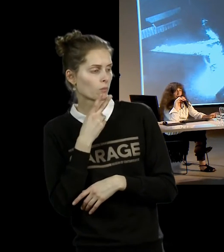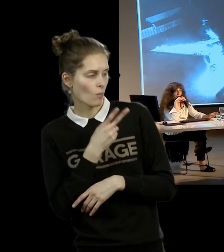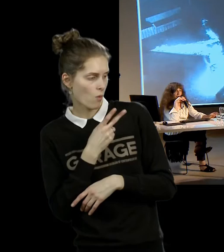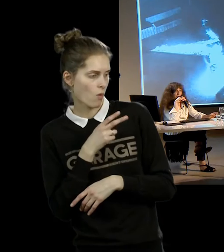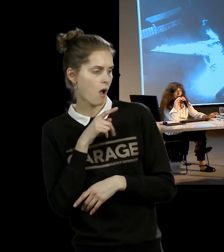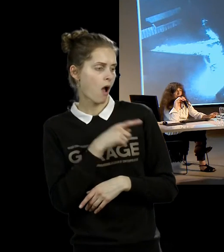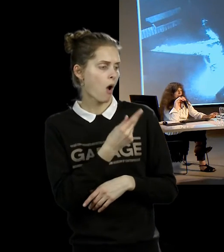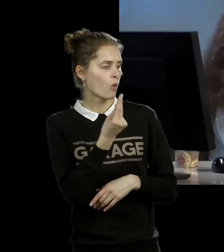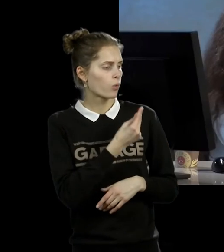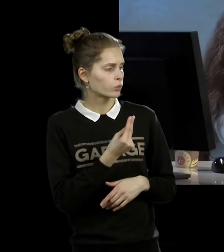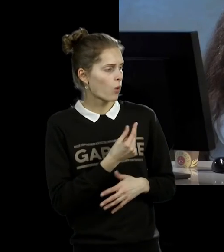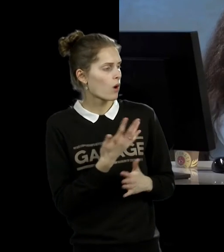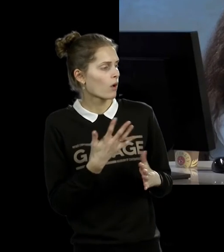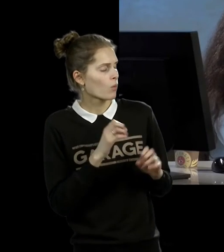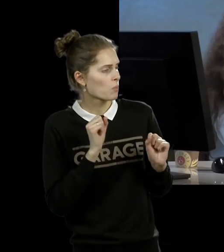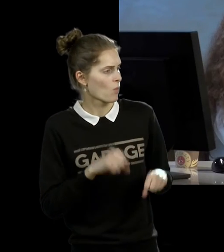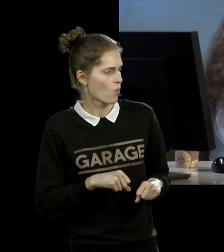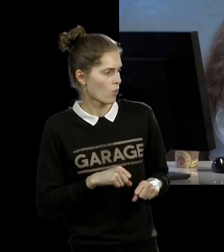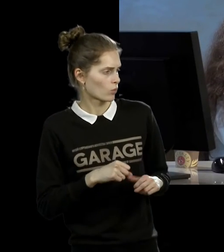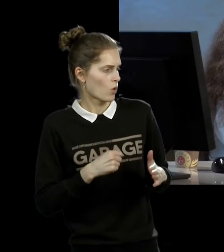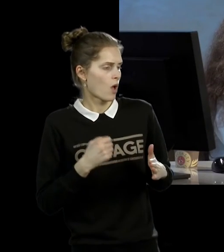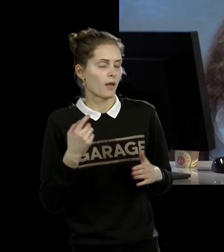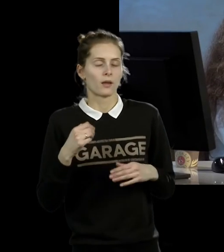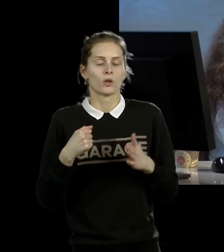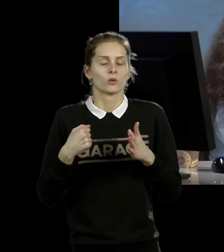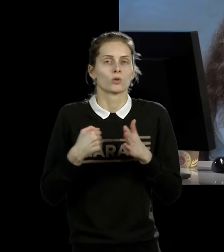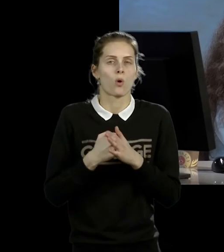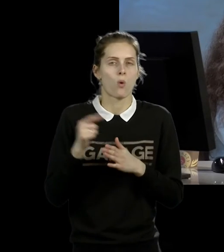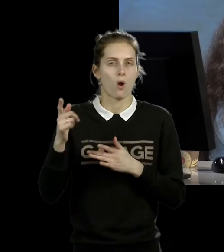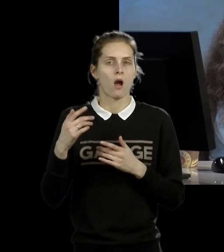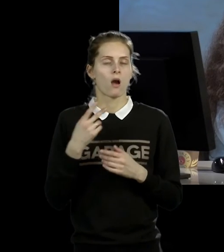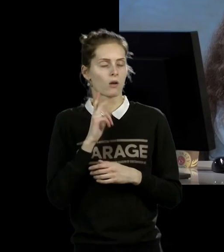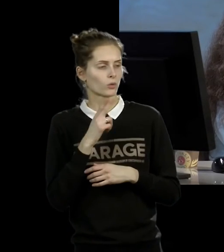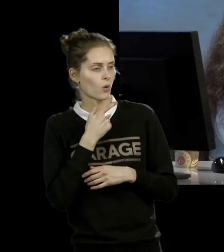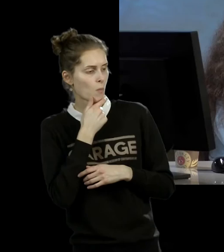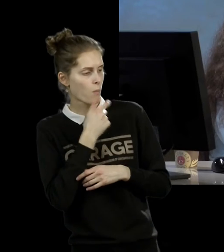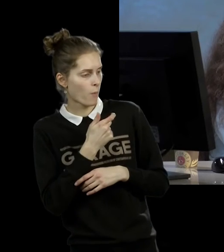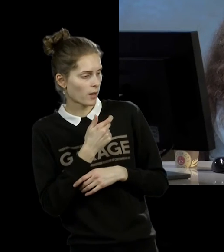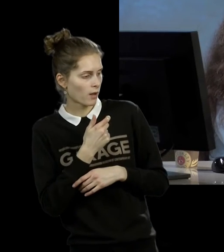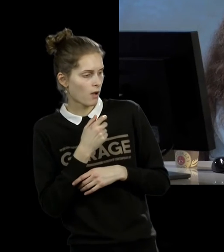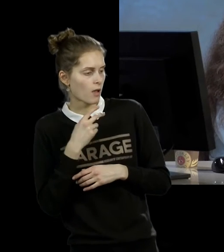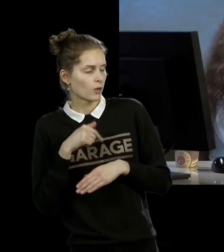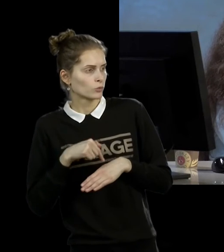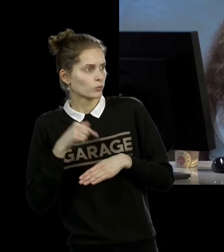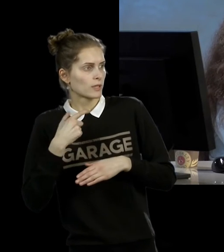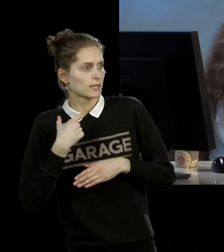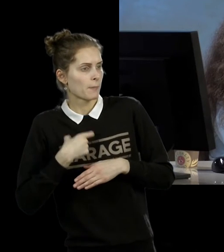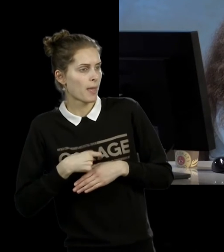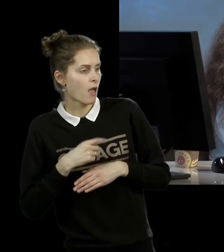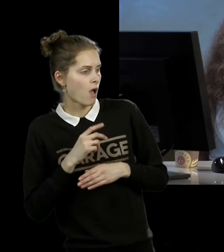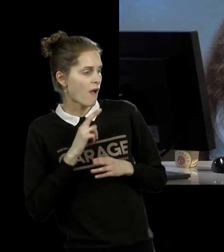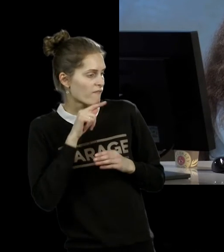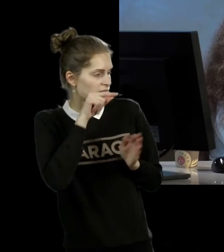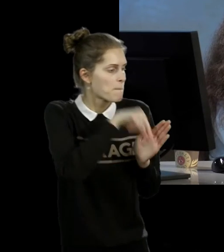художник ради искусства, но и до какой степени публика готова оставаться публикой, готова ли она прекратить перформанс, готова ли она